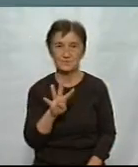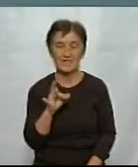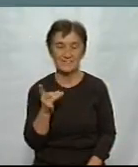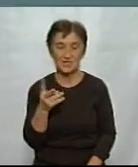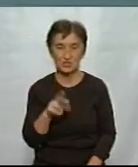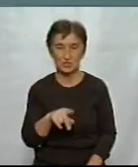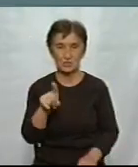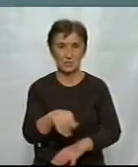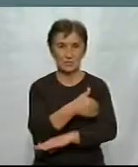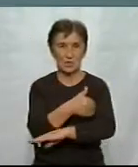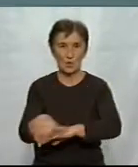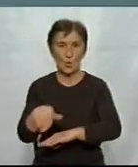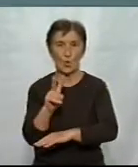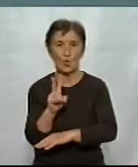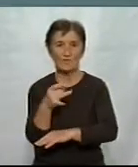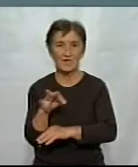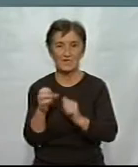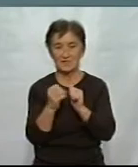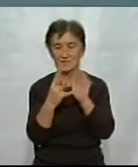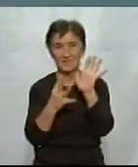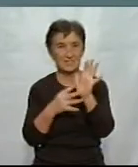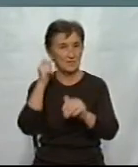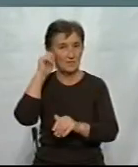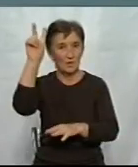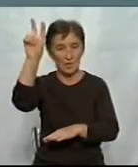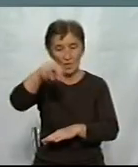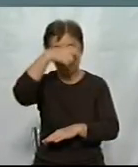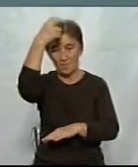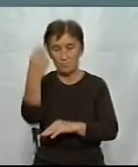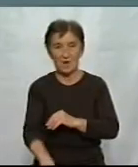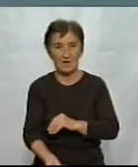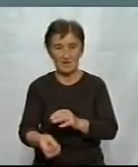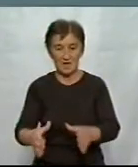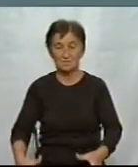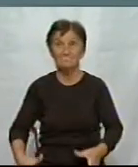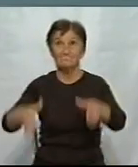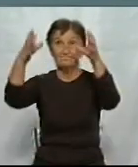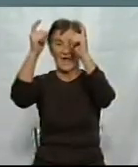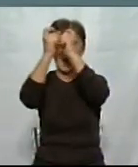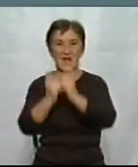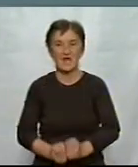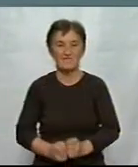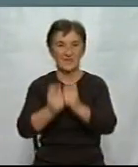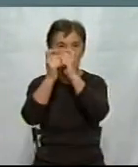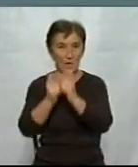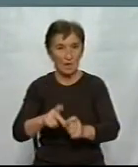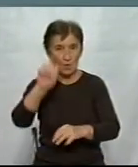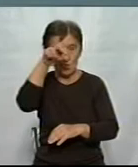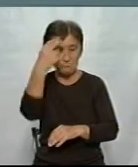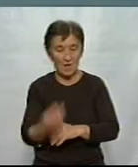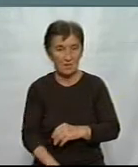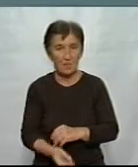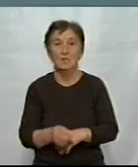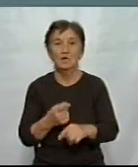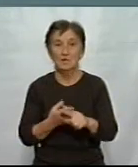недобудові на вулиці Юрія Коваленка 19-річний хлопець впав в шахту ліфта. За словами унаженника міського управління з надзвичайної ситуації Сергія